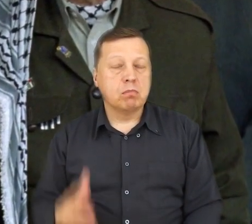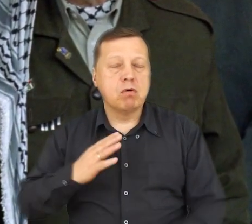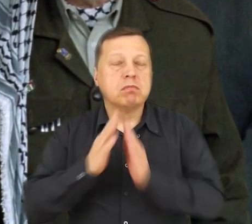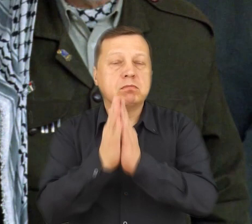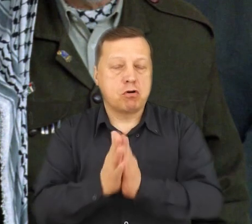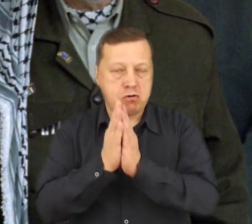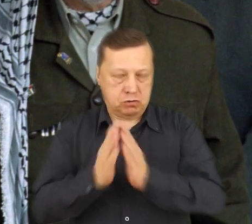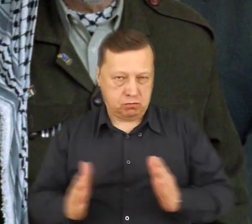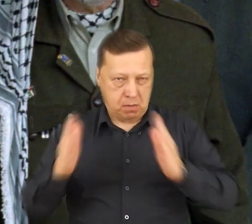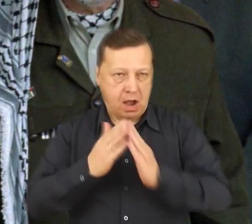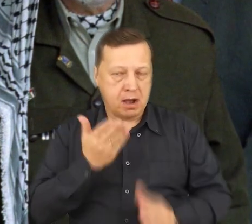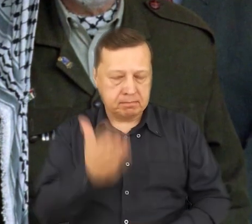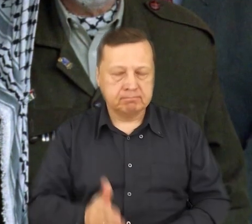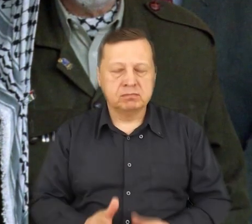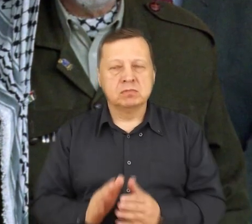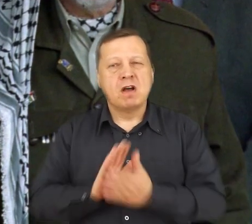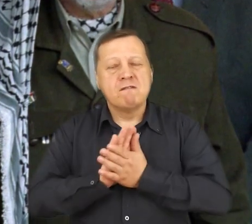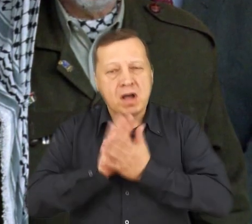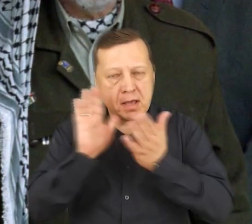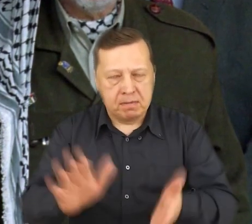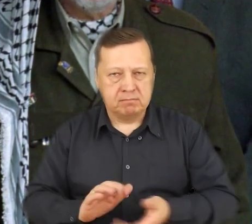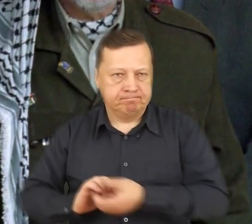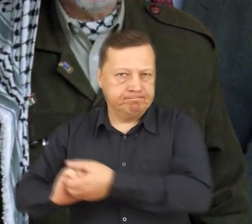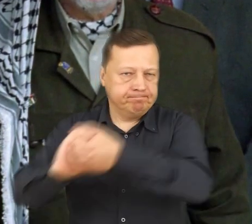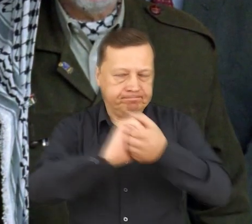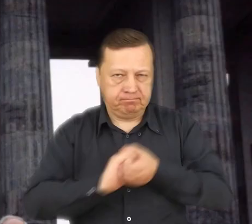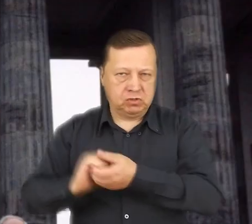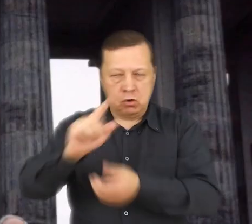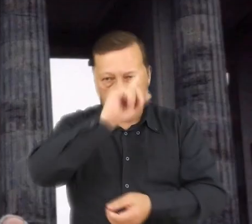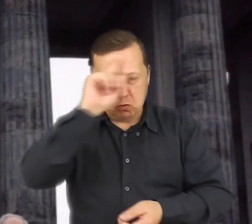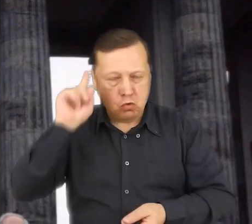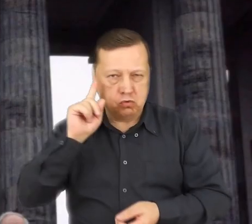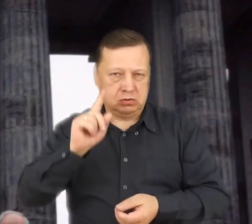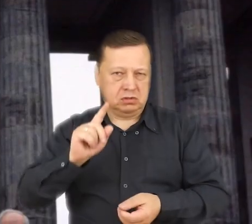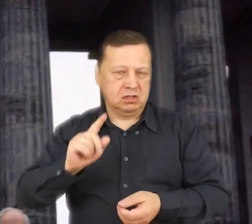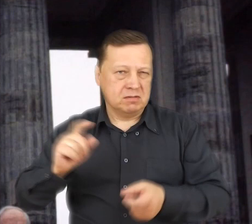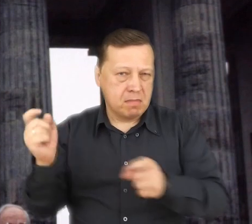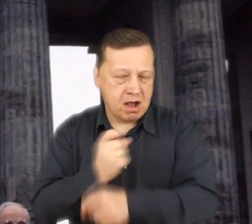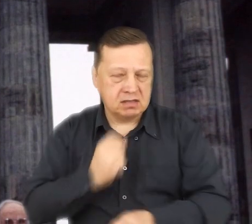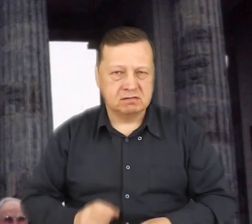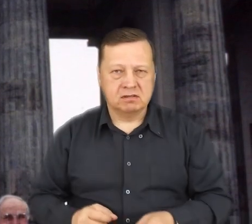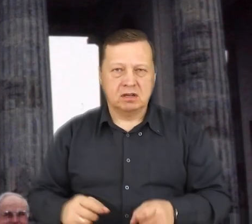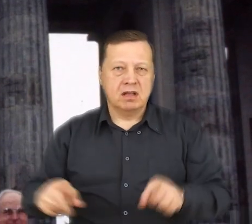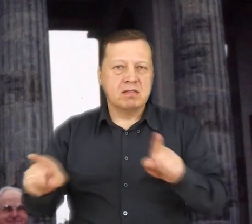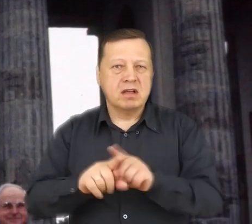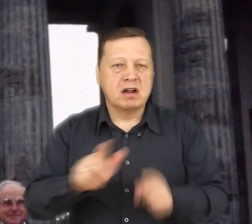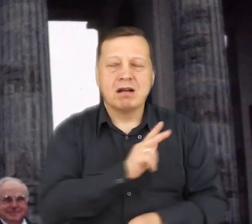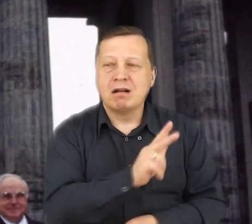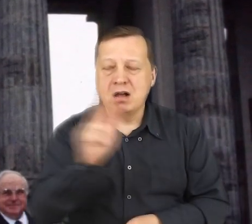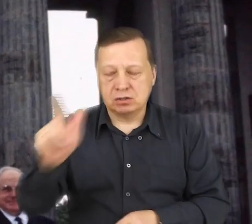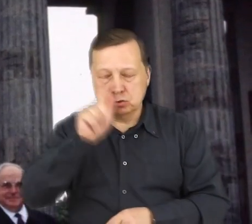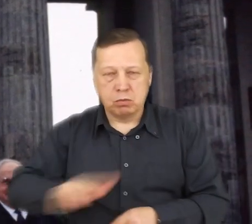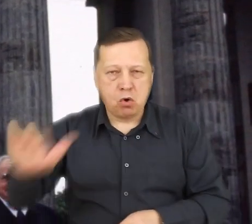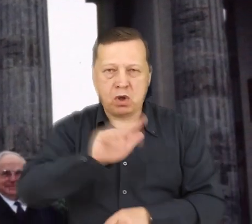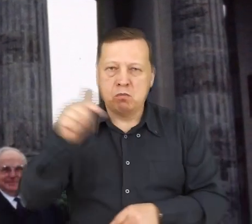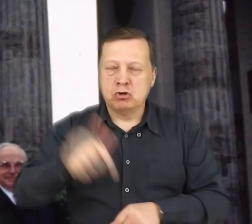Błagalne wręcz wołanie papieża Polaka o przebaczenie i pojednanie między ludźmi i narodami, a także o zgodę